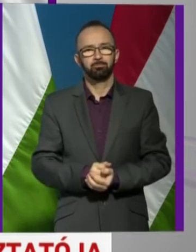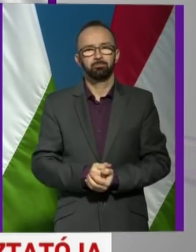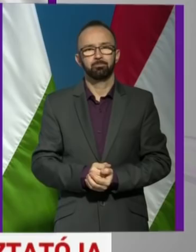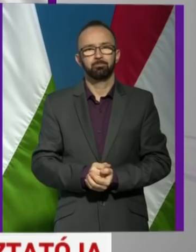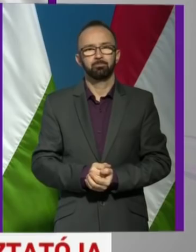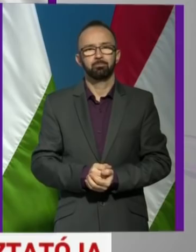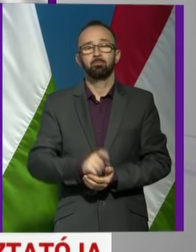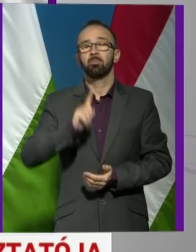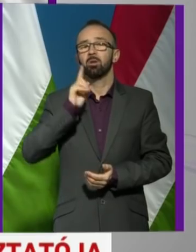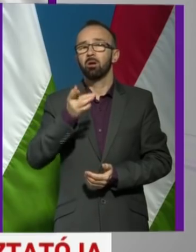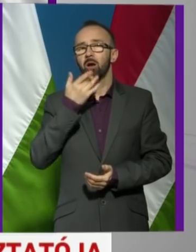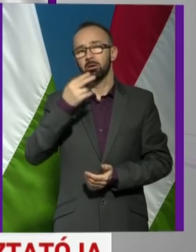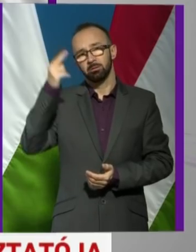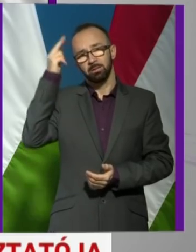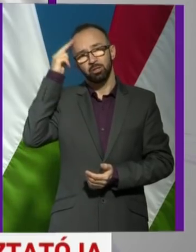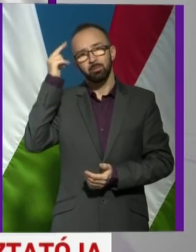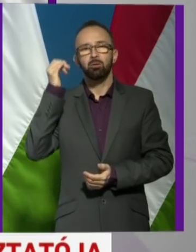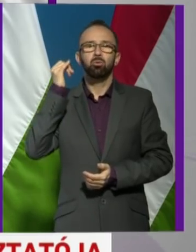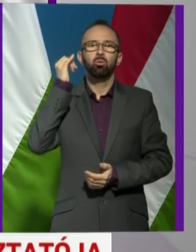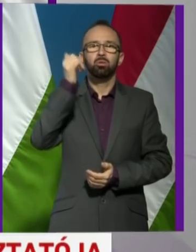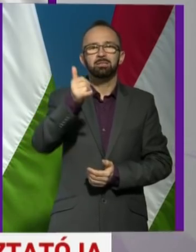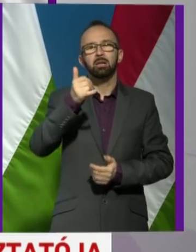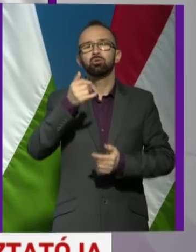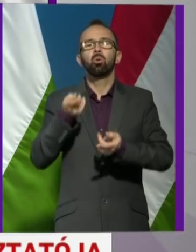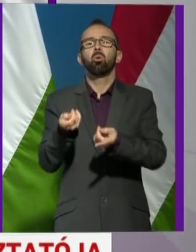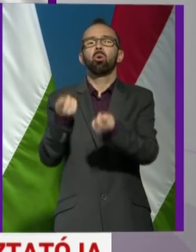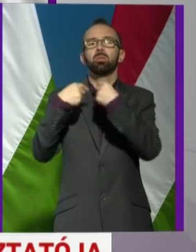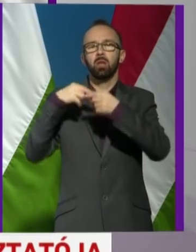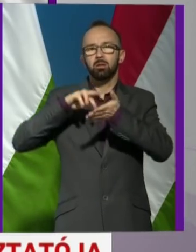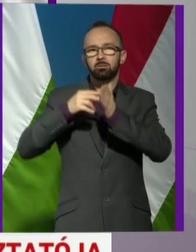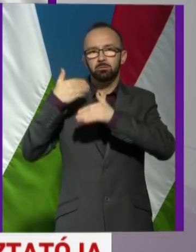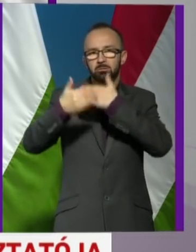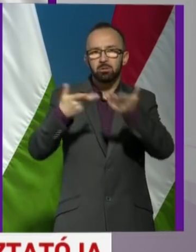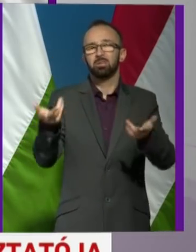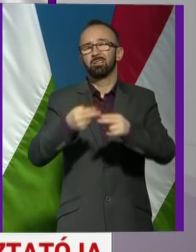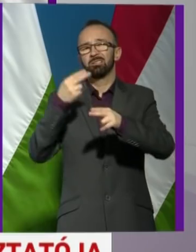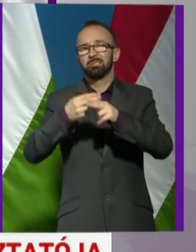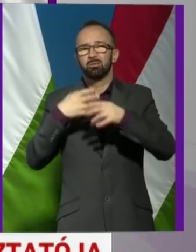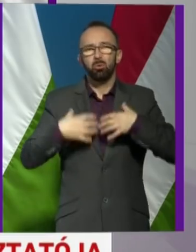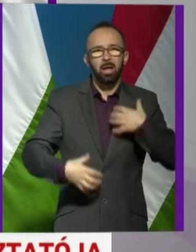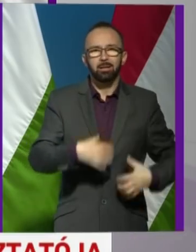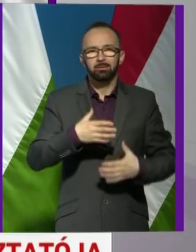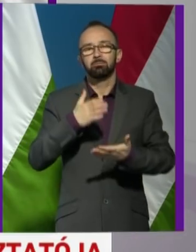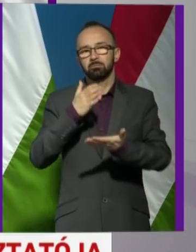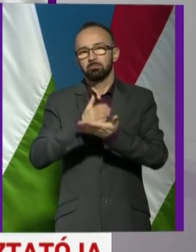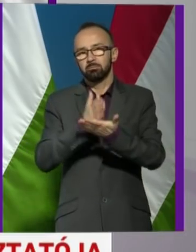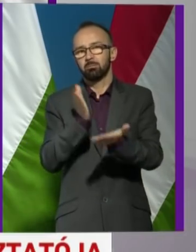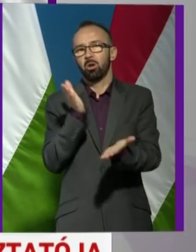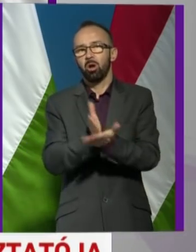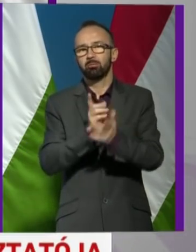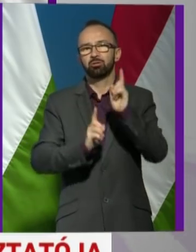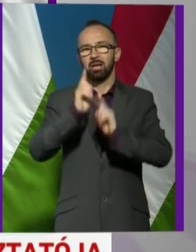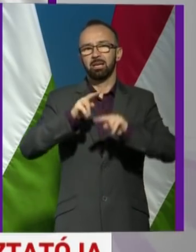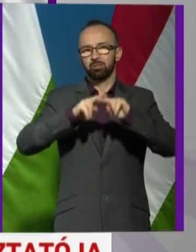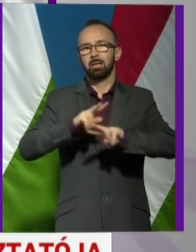Hogyha ismerjük az utazási anamnézist, netán tünetek vannak, akkor megvan az aktuális